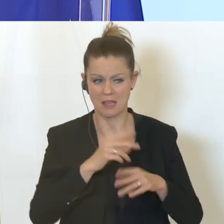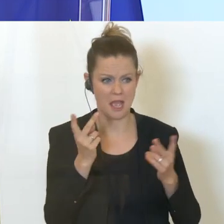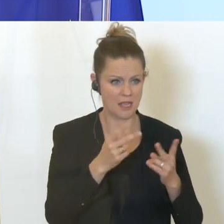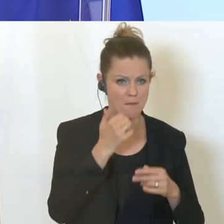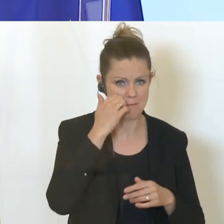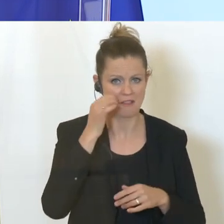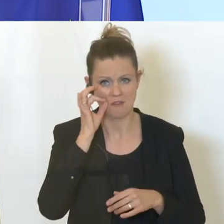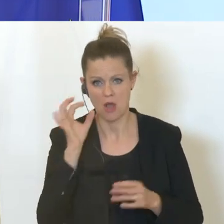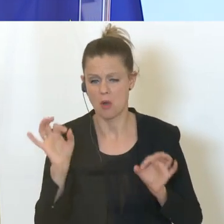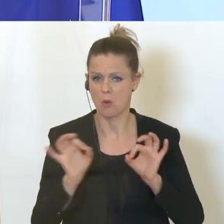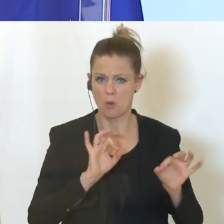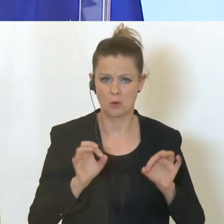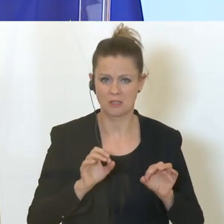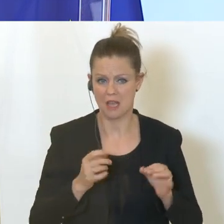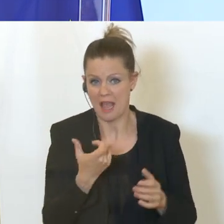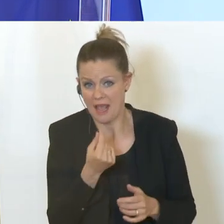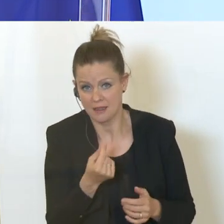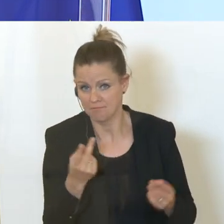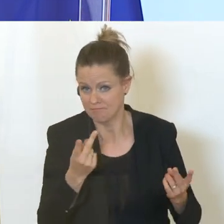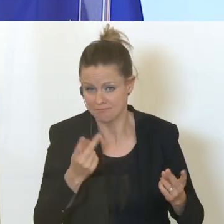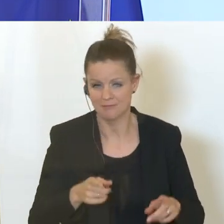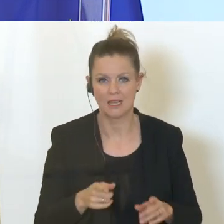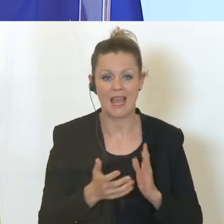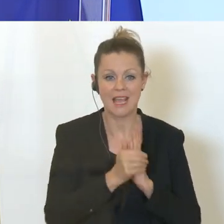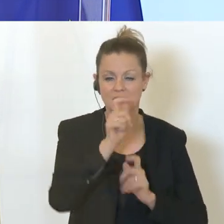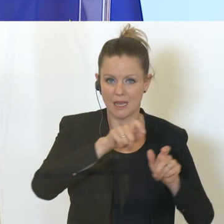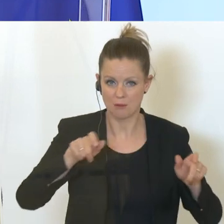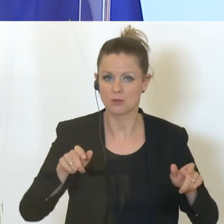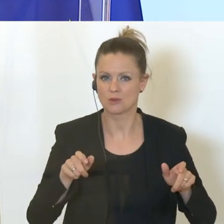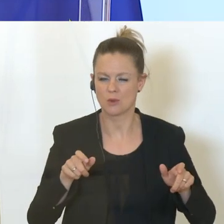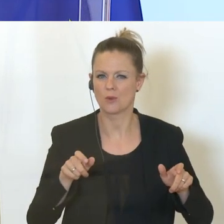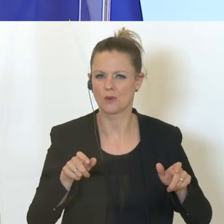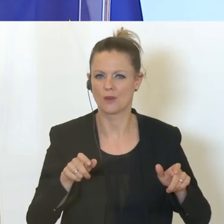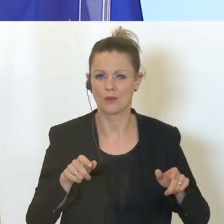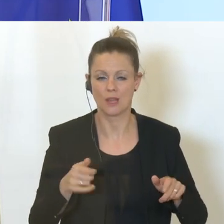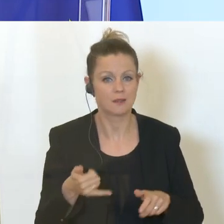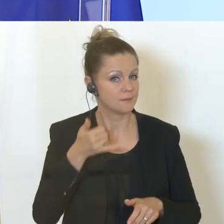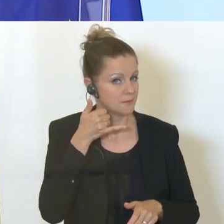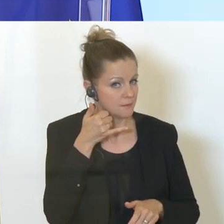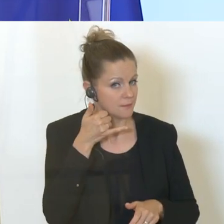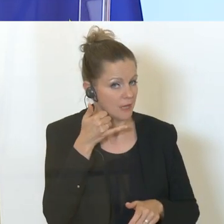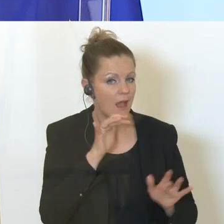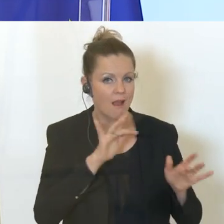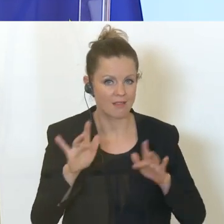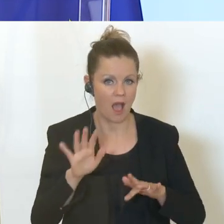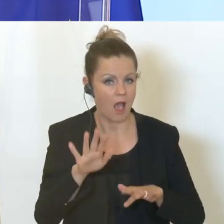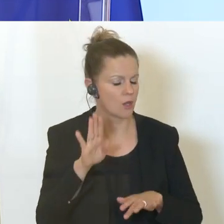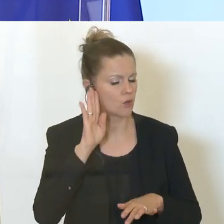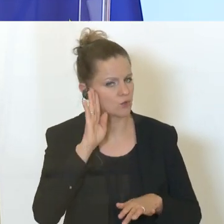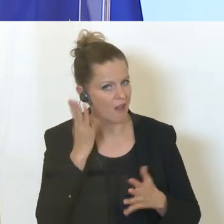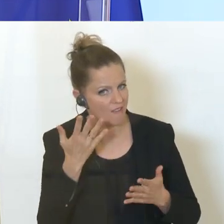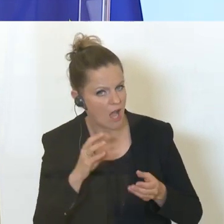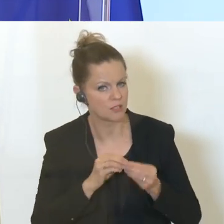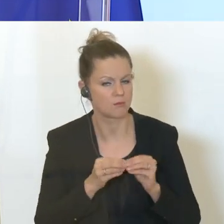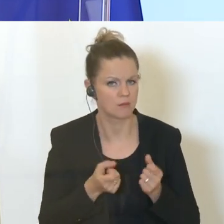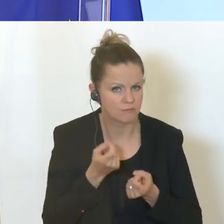Mann oder Frau oder auch Eltern vor allem. Und wo Expertinnen und Experten am Hörer sind und wirklich die Anliegen zuhören,